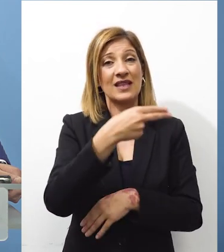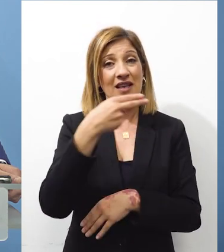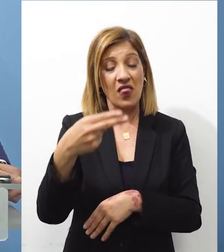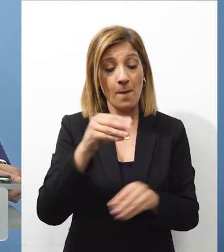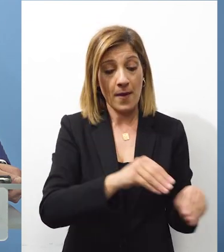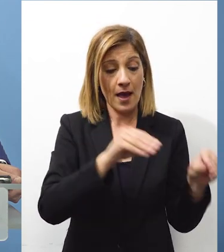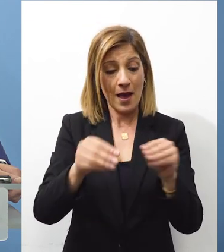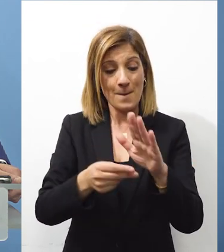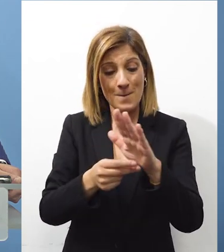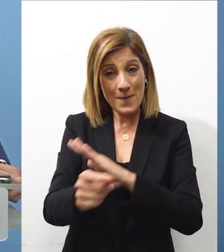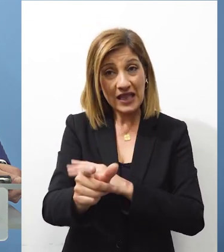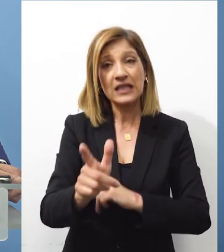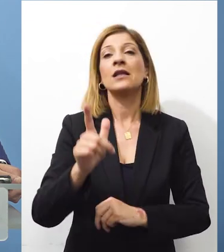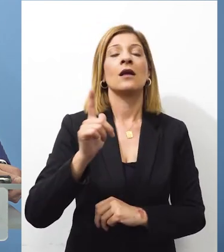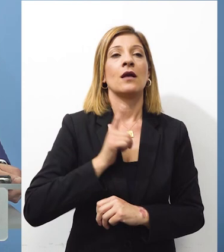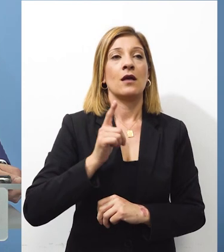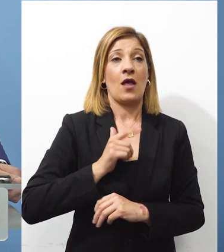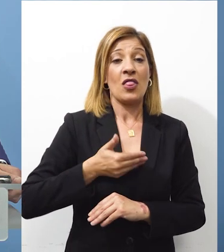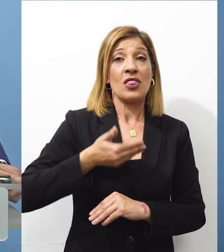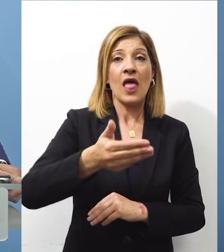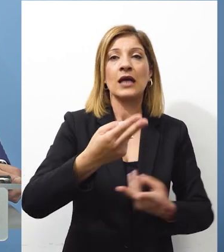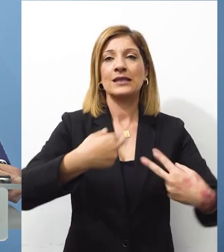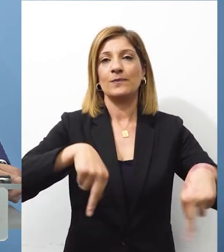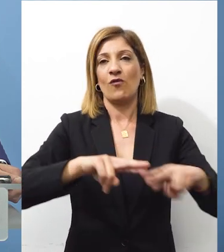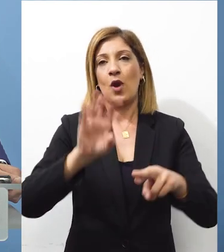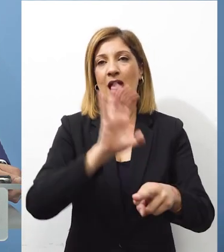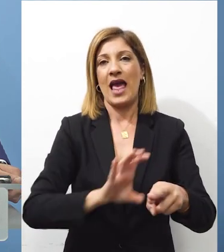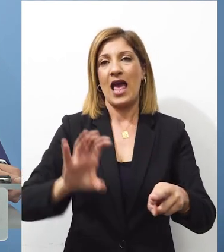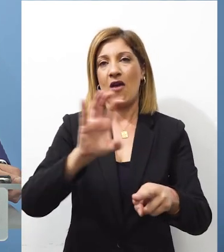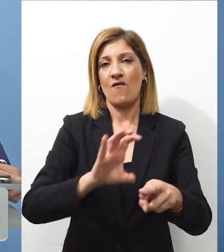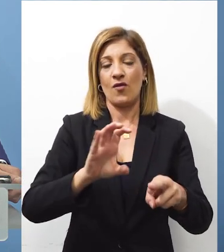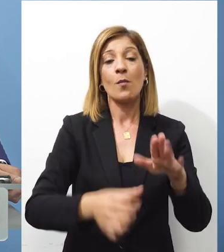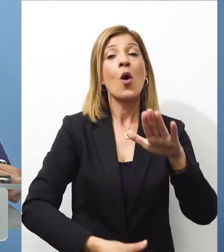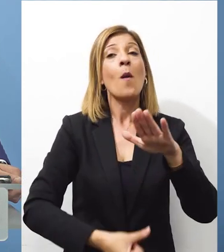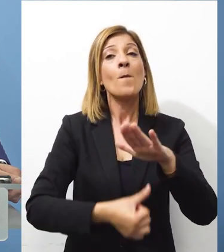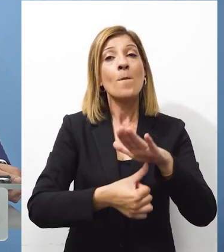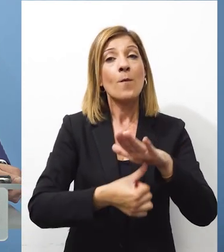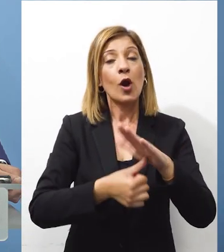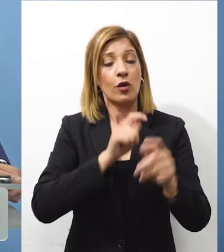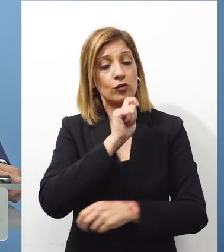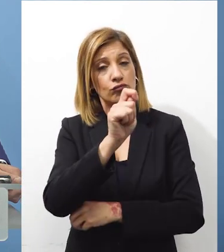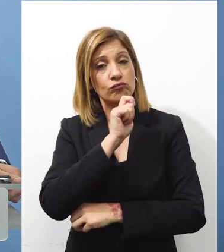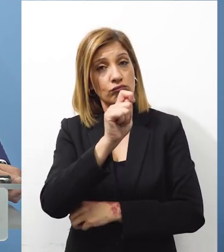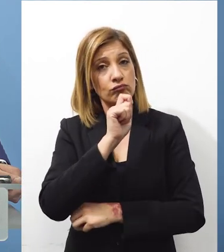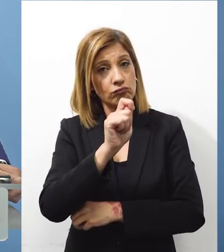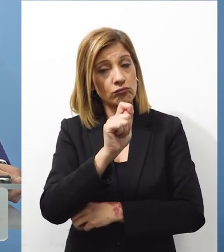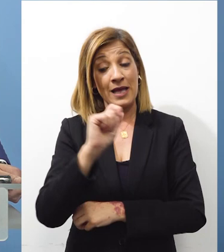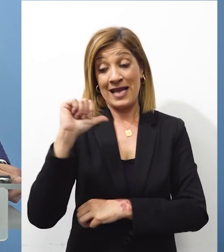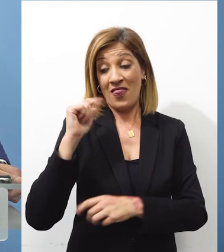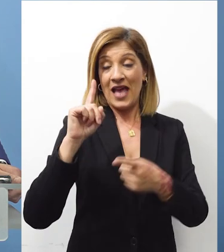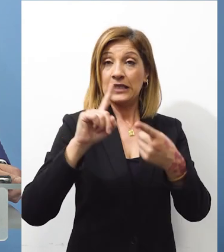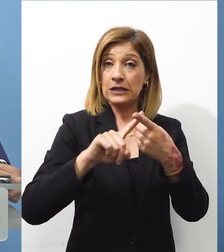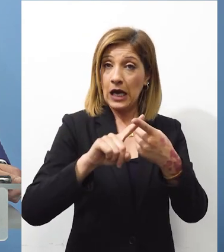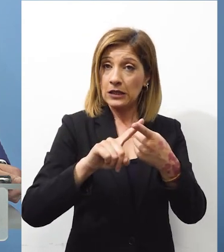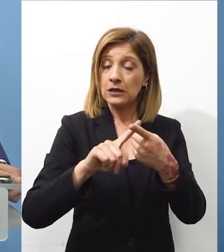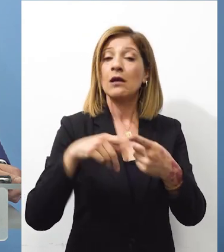μεταναστευτικού αναμένεται να συζητηθεί στο επικείμενο άτυπο Ευρωπαϊκό Συμβούλιο ο πρόεδρος της Δημοκρατίας μετά και την χθεσινή επίσκεψη βρίσκεται